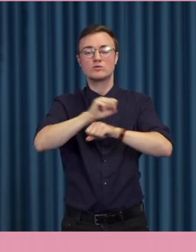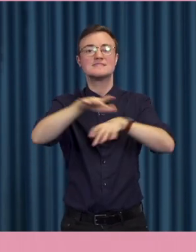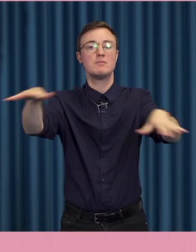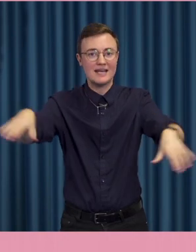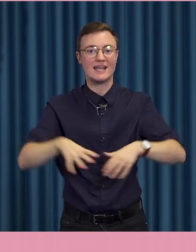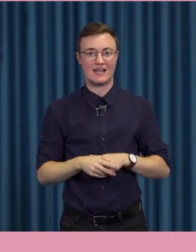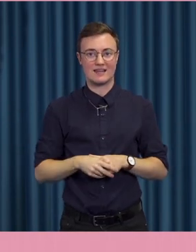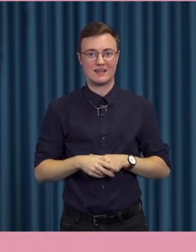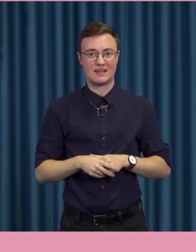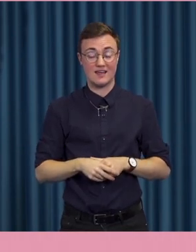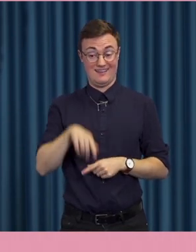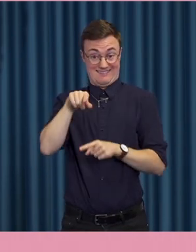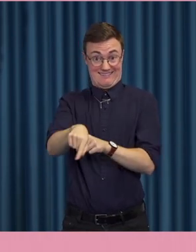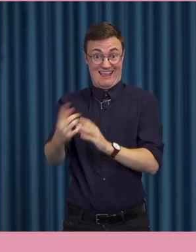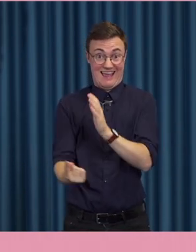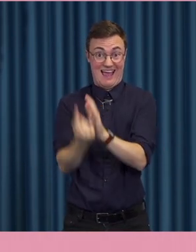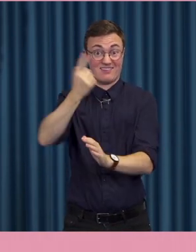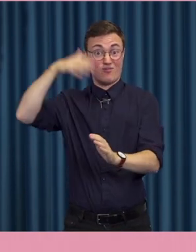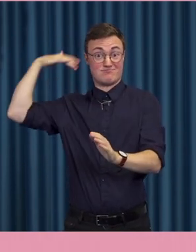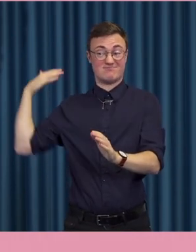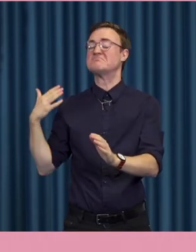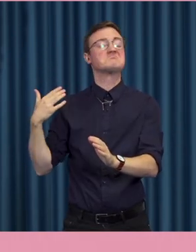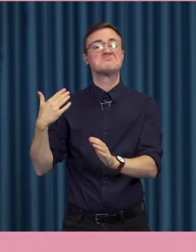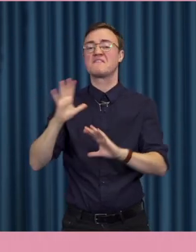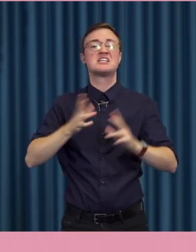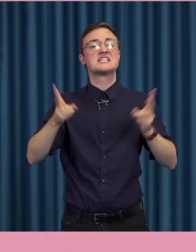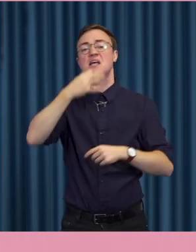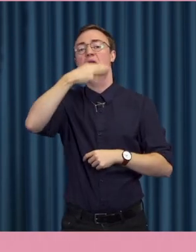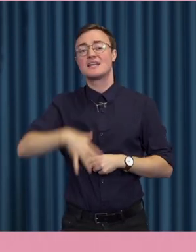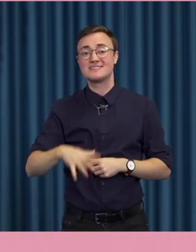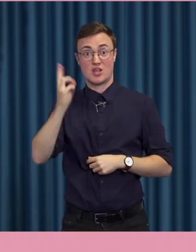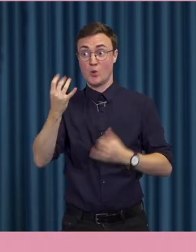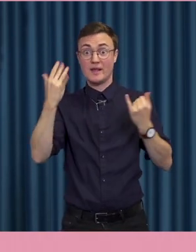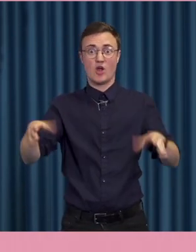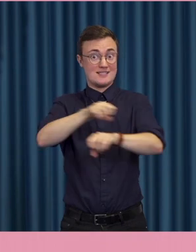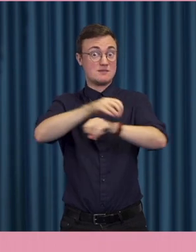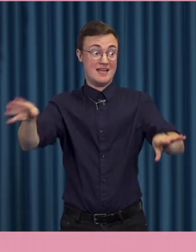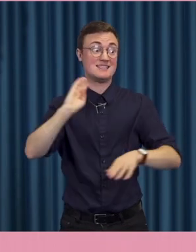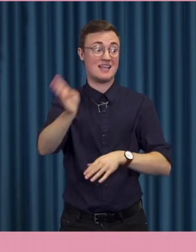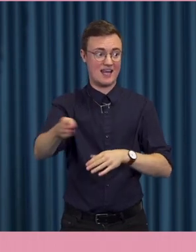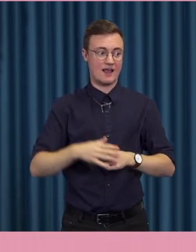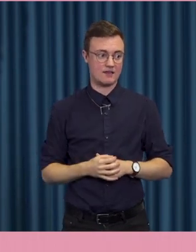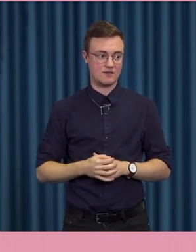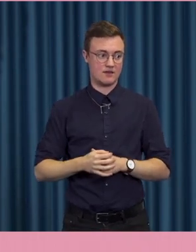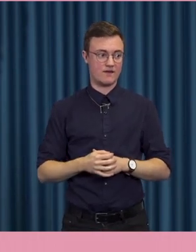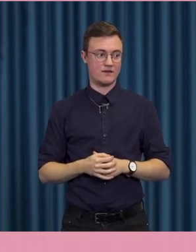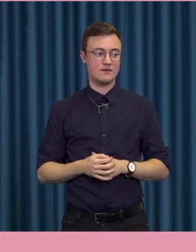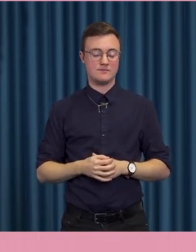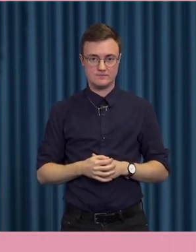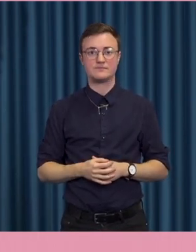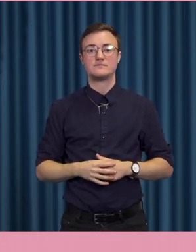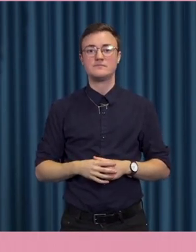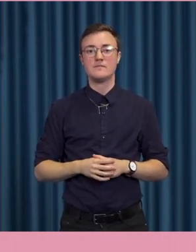risk att sånt här skulle exponerats för 20 år sedan till exempel. Men i stater då som redan har en lång